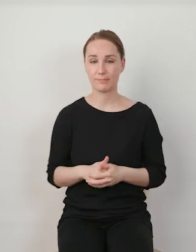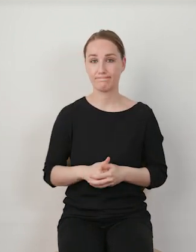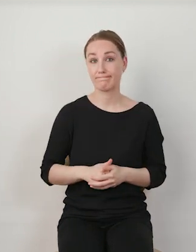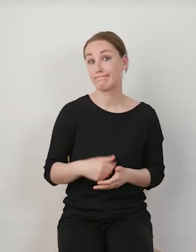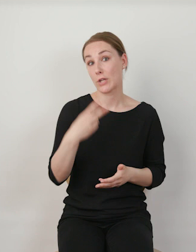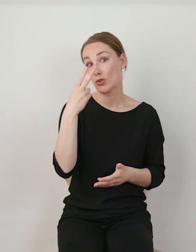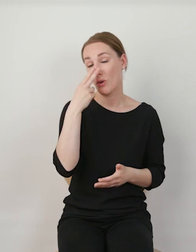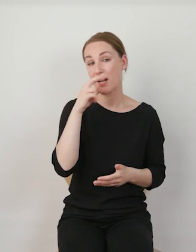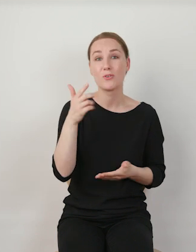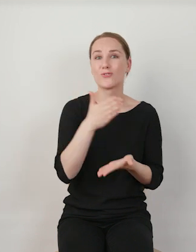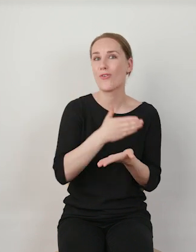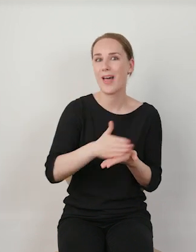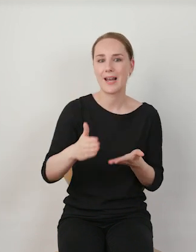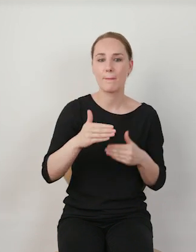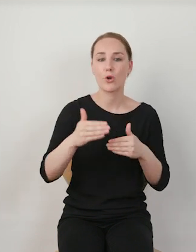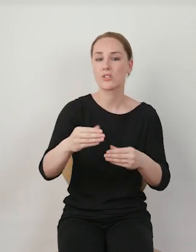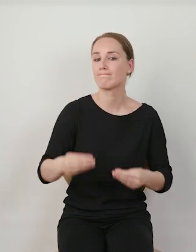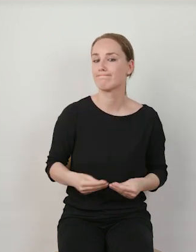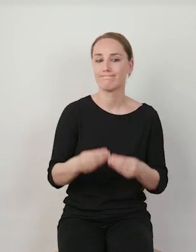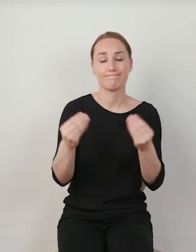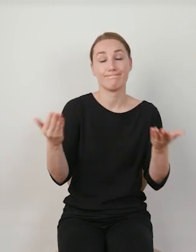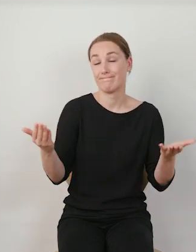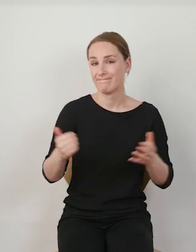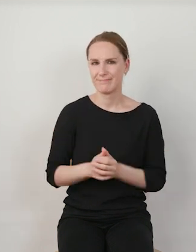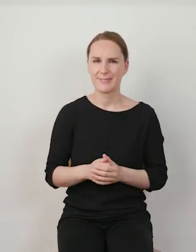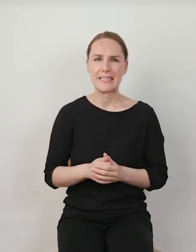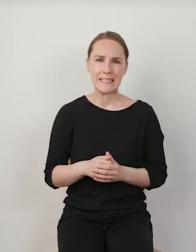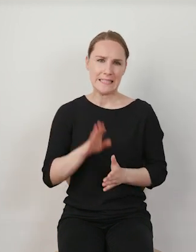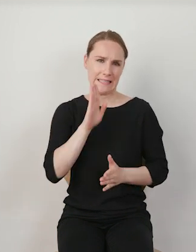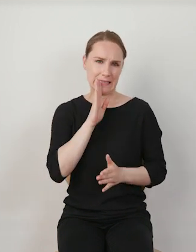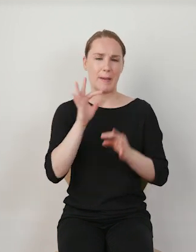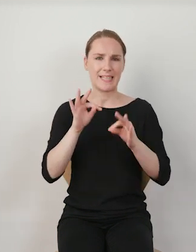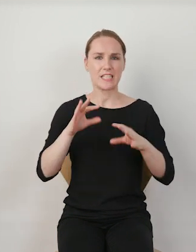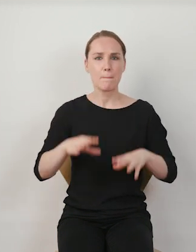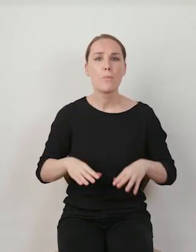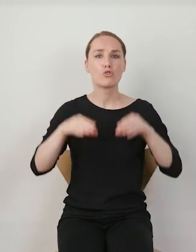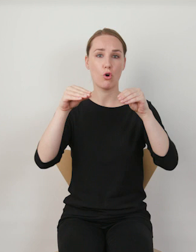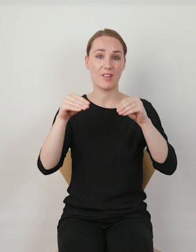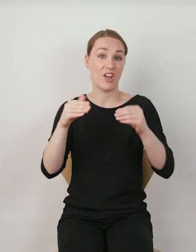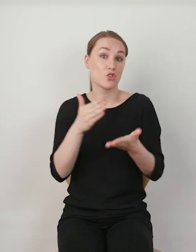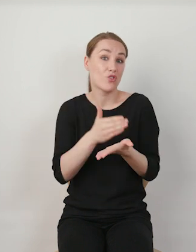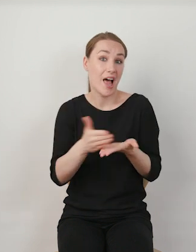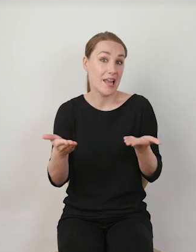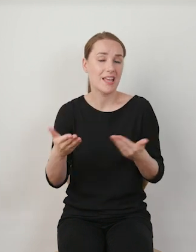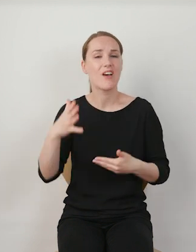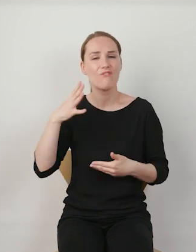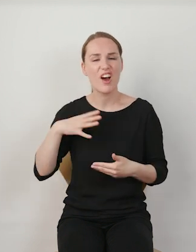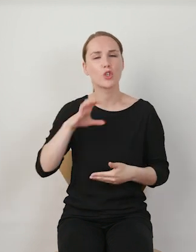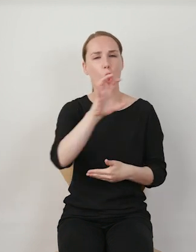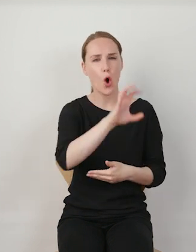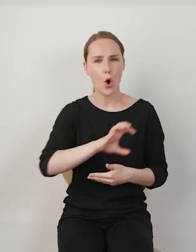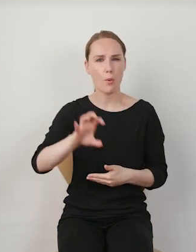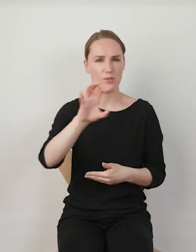jak ten proces będzie się rozwijał. Na razie myślę, że jesteśmy na początku tej drogi, ale warto bacznie obserwować